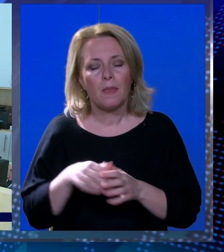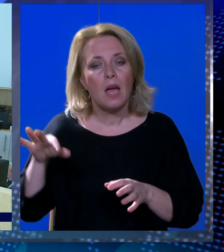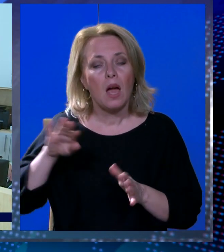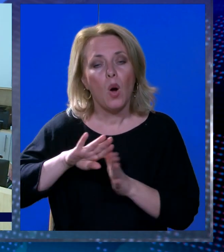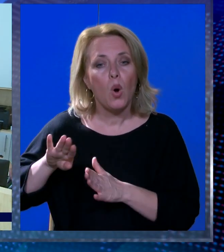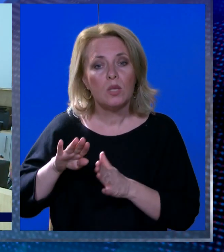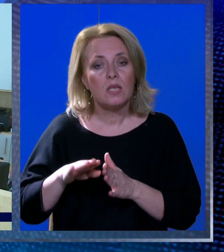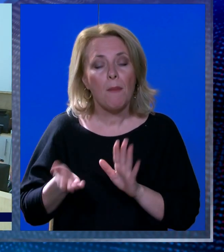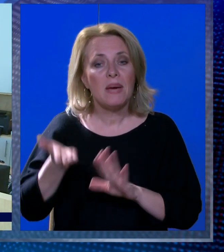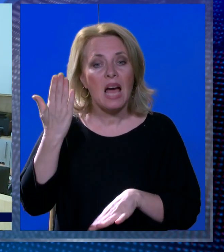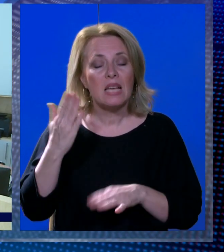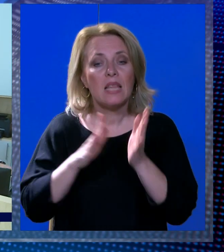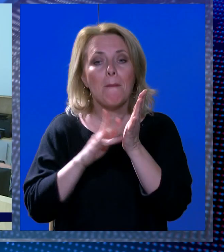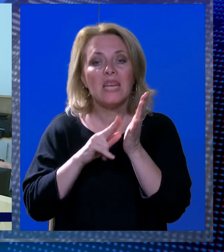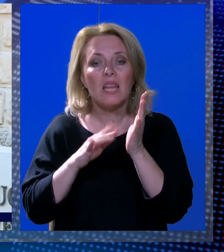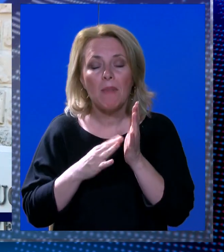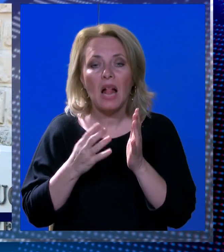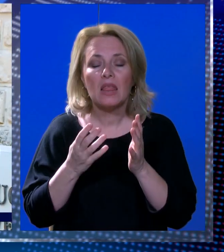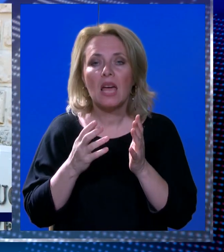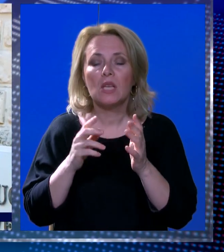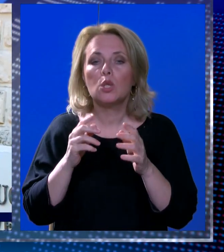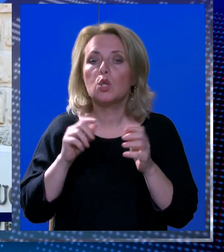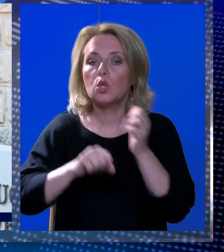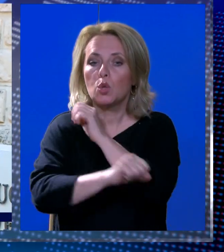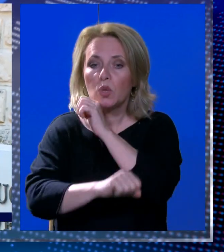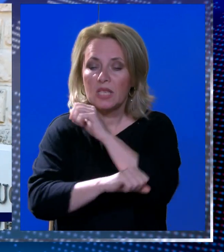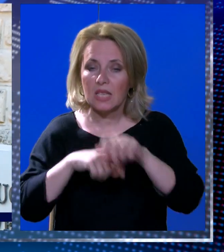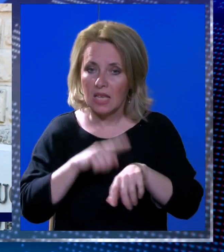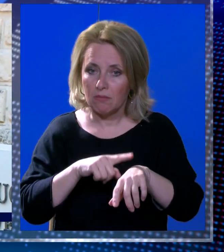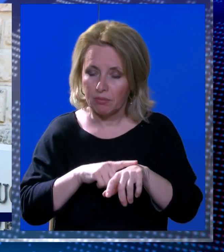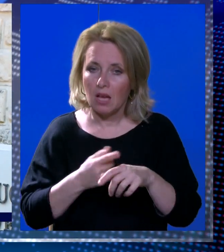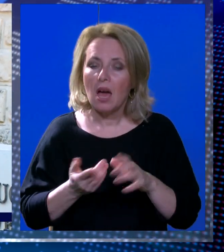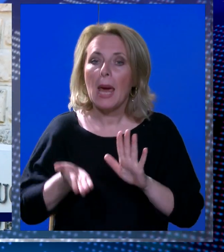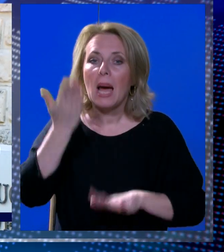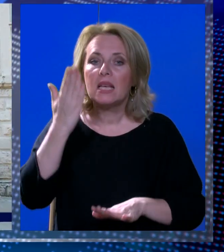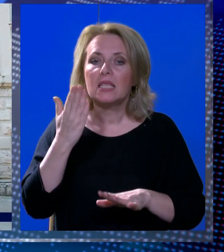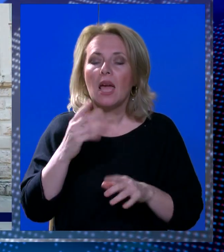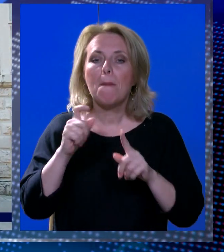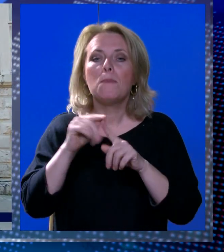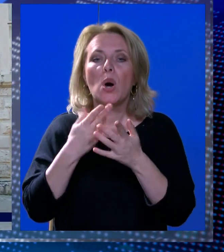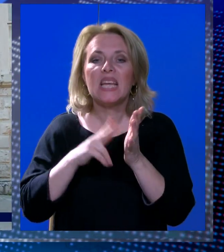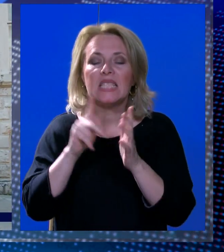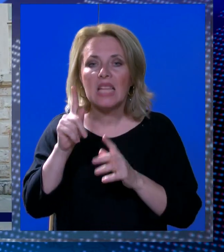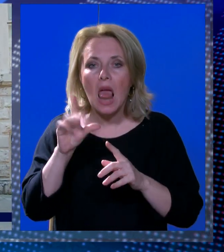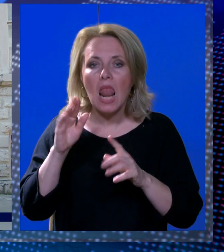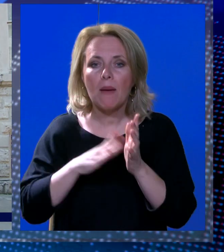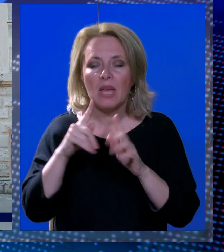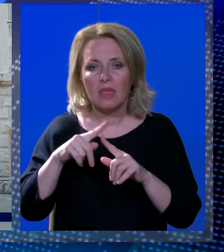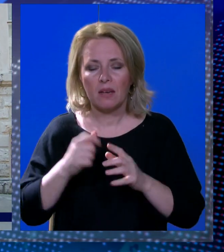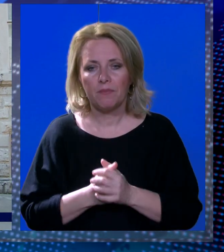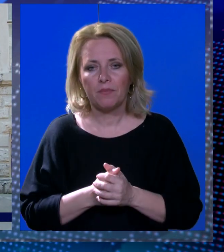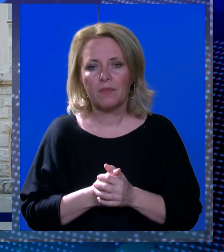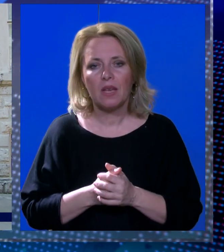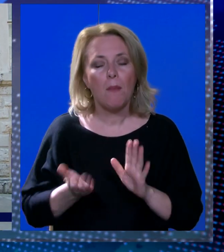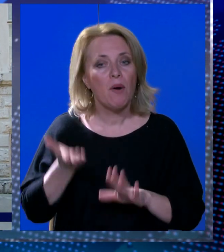Osim rasta minimalne studentske satnice slijedi i rast poreznih limita za studente. Limit za one koji su još na poreznoj